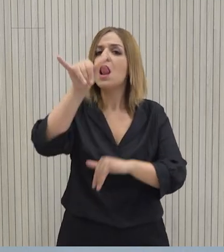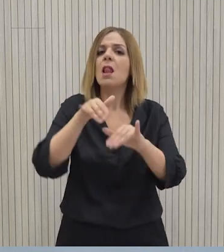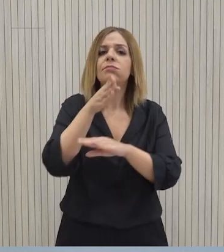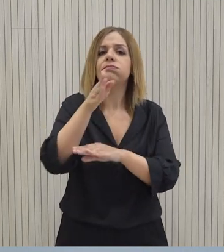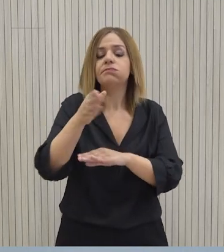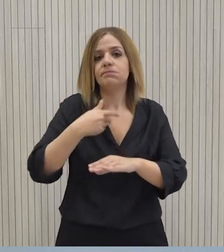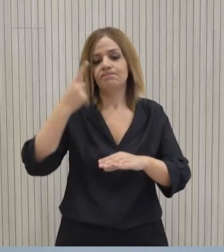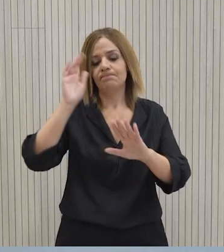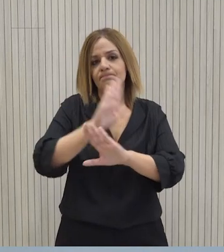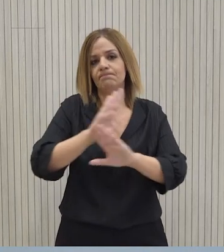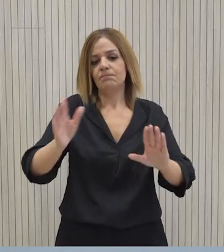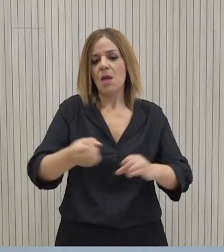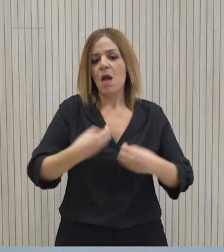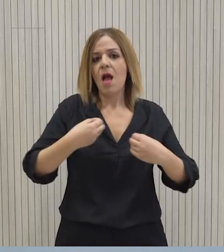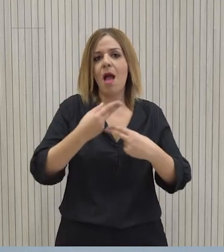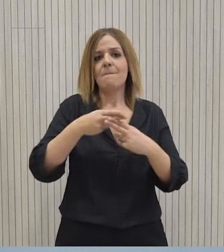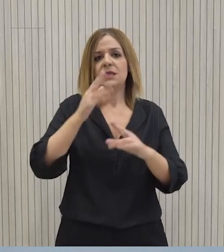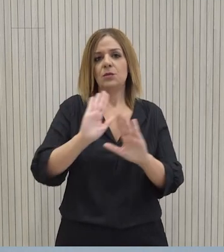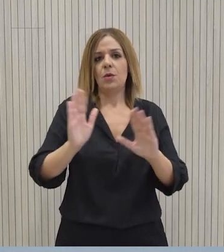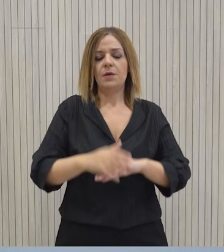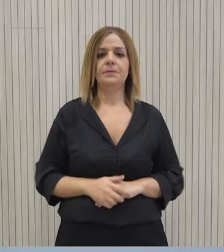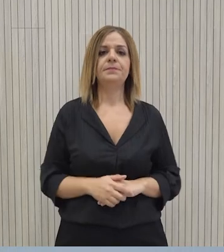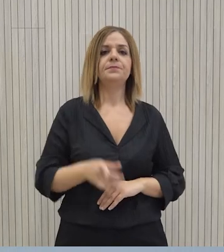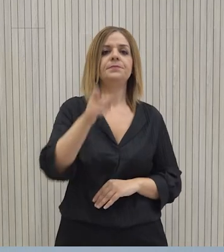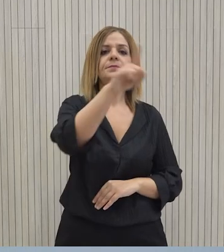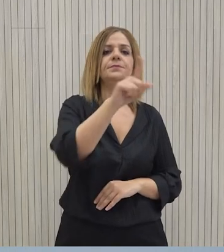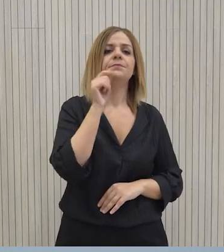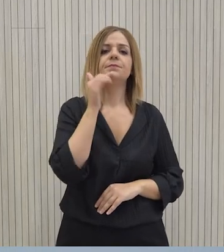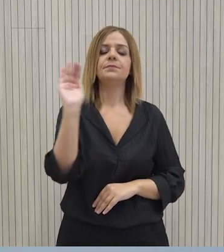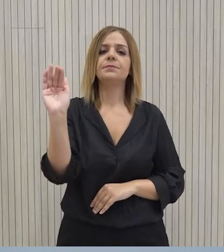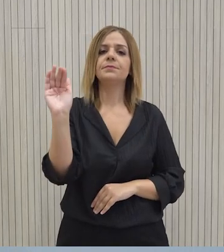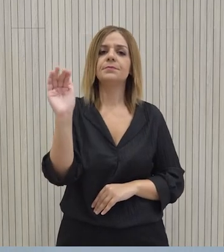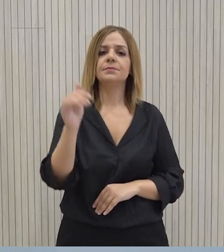Δεν έχουμε ακόμα επίσημη ανημέρωση για το πρόγραμμα της κυρίας Ολγίνης. Κύριε Πρόσωπε,